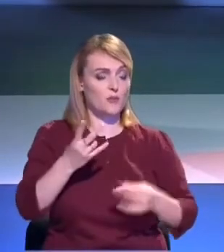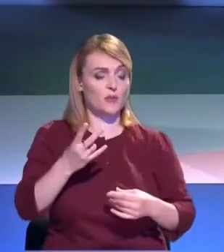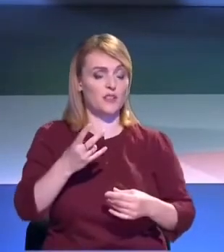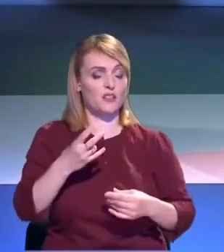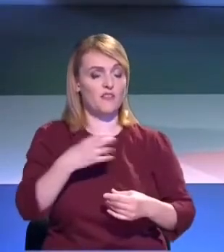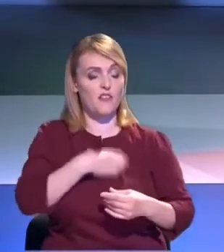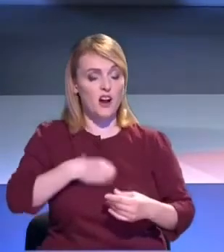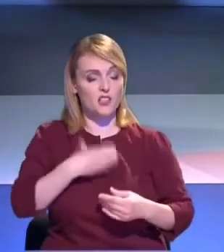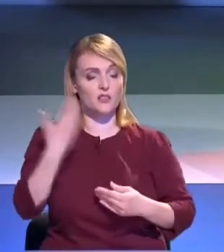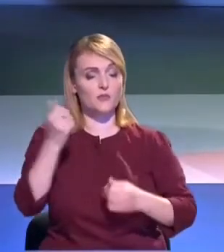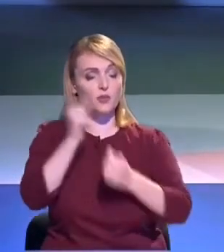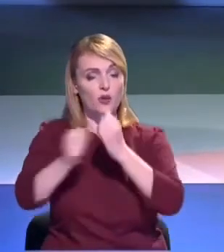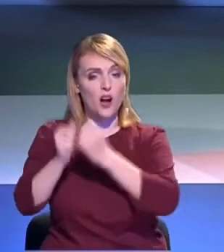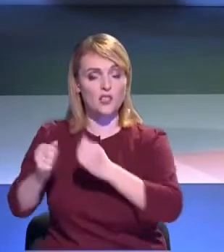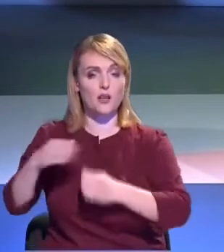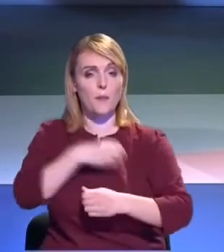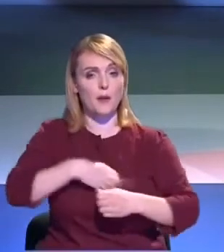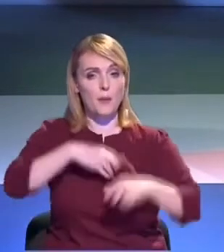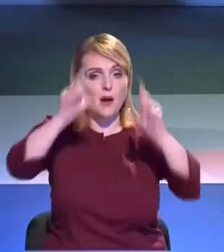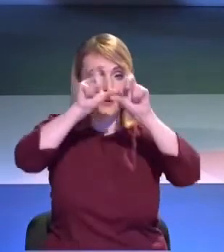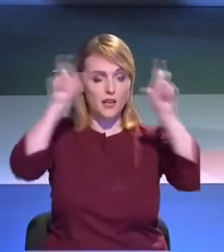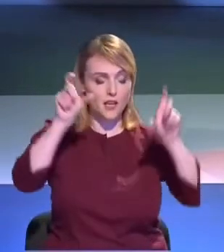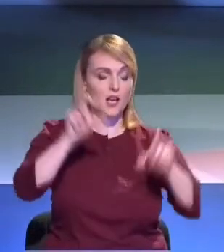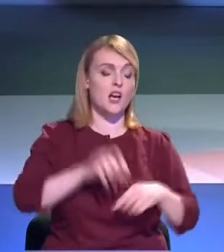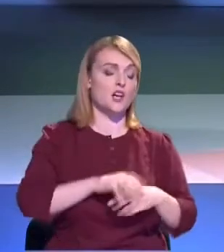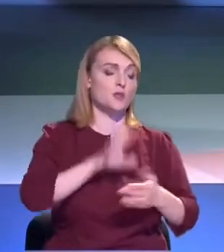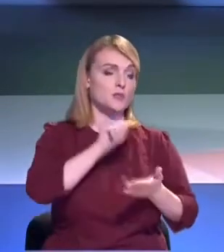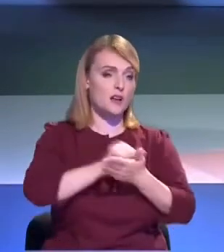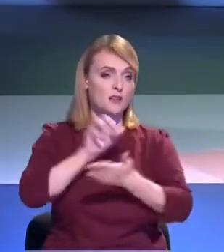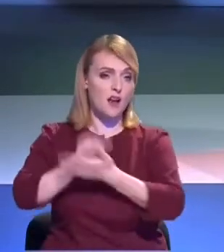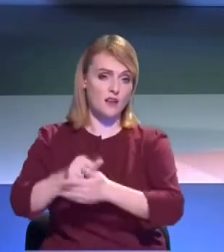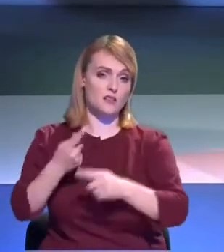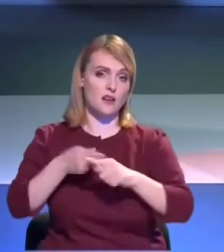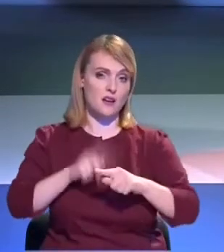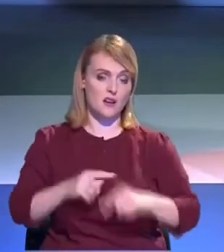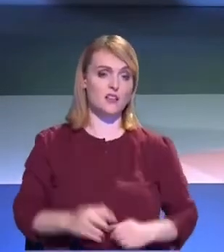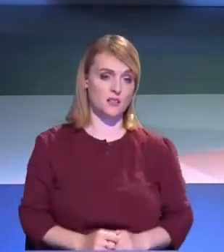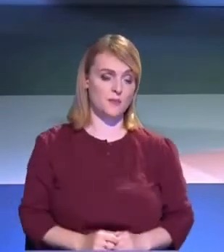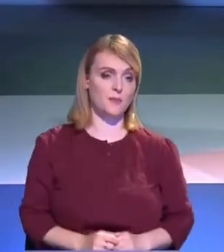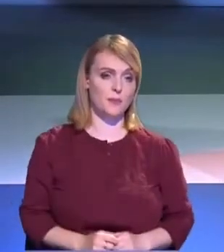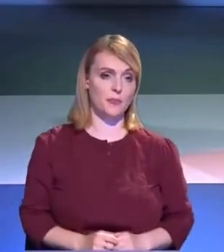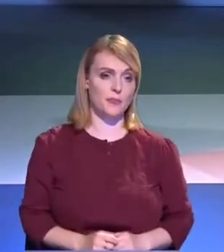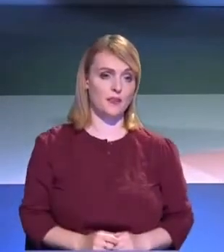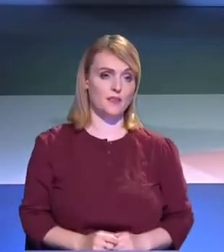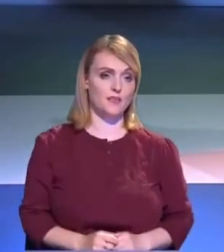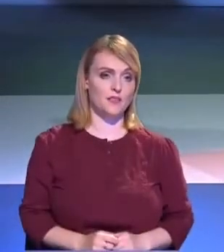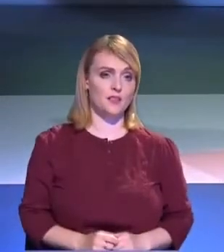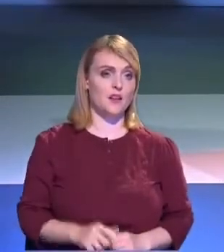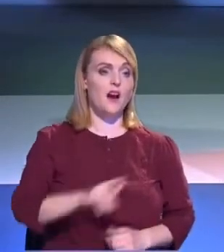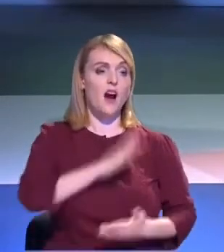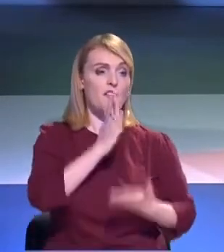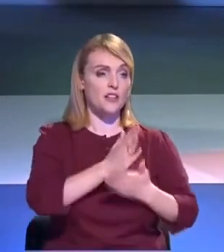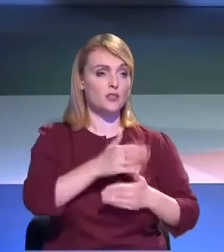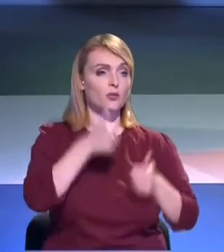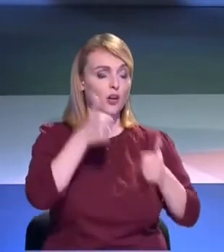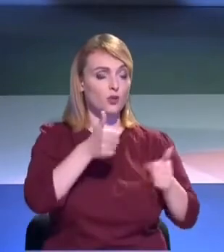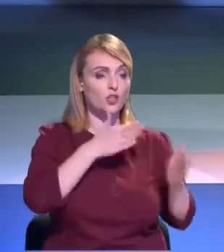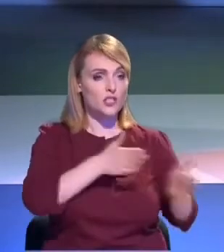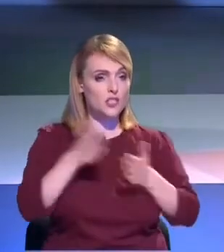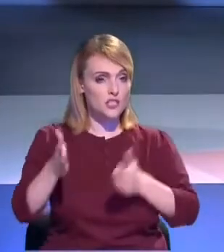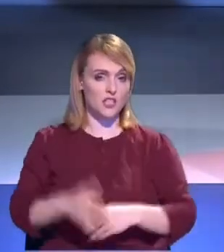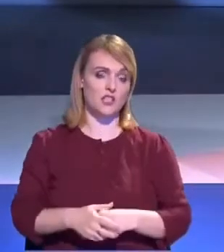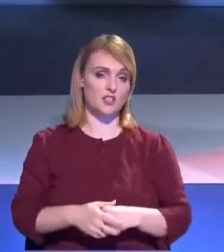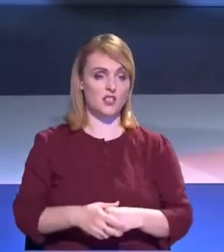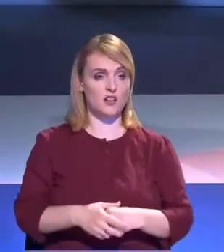locale, cât și pentru autoritățile publice centrale. Centrale, deci și locale. Având un sistem eficient de